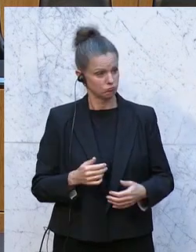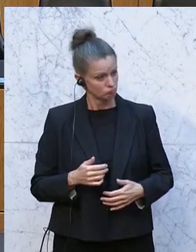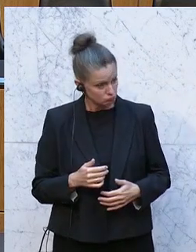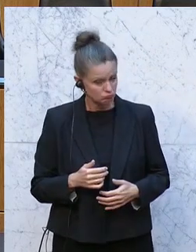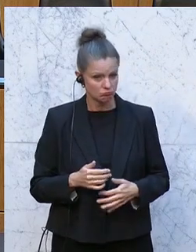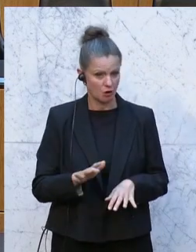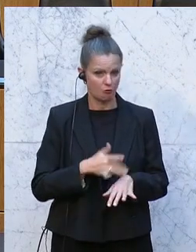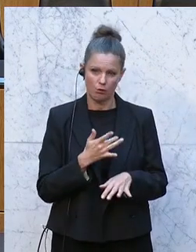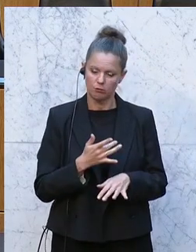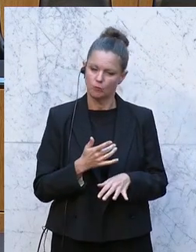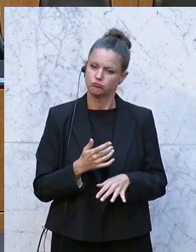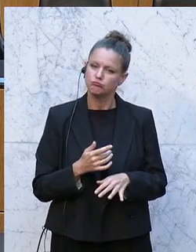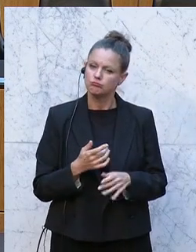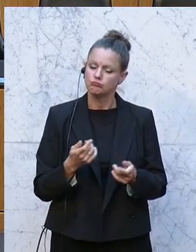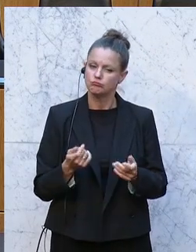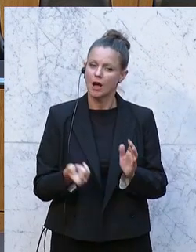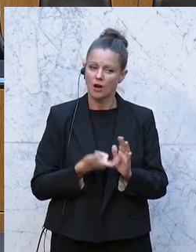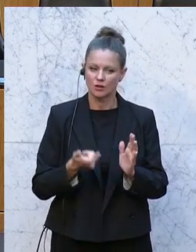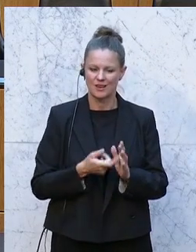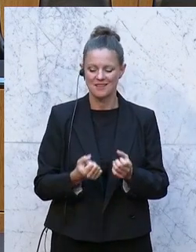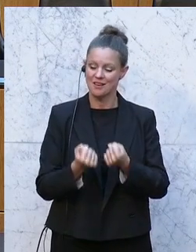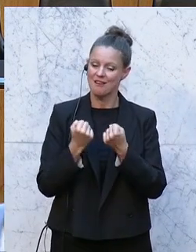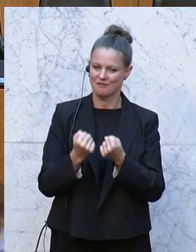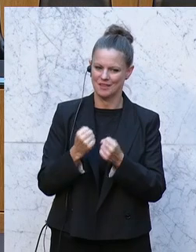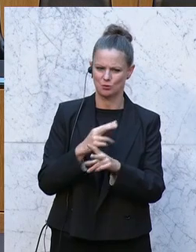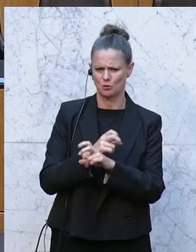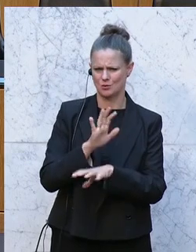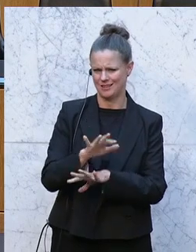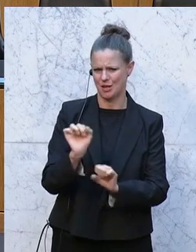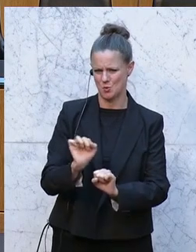Ich verstehe es aber auch, weil in Ihrer Festung Österreich ist es ja schön kühl.